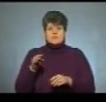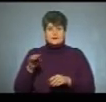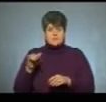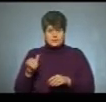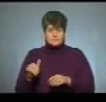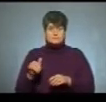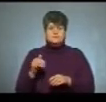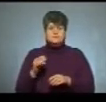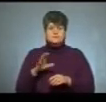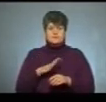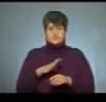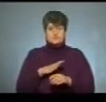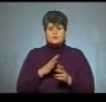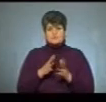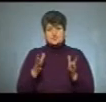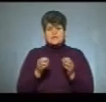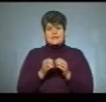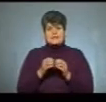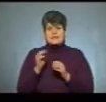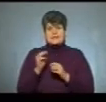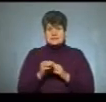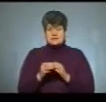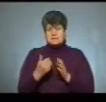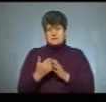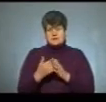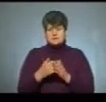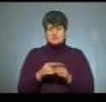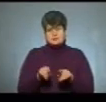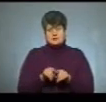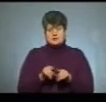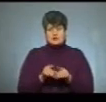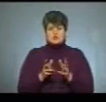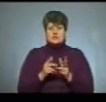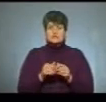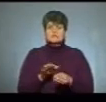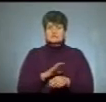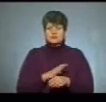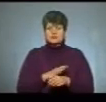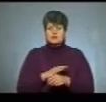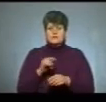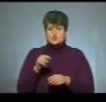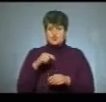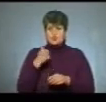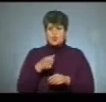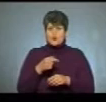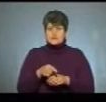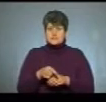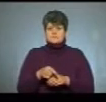і коледжів, таких було понад 10 тисяч. Ну, приблизно таку ж кількість ми очікуємо і в цьому році,